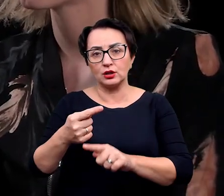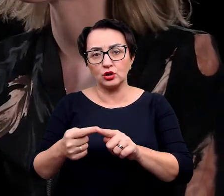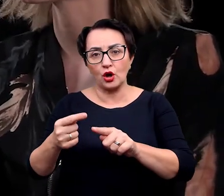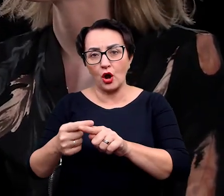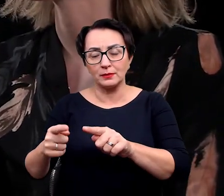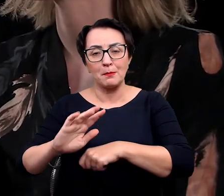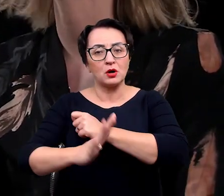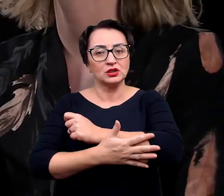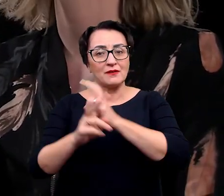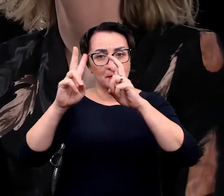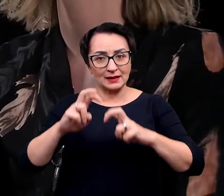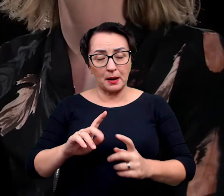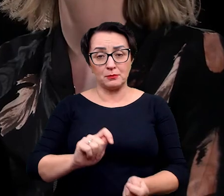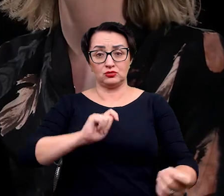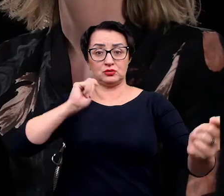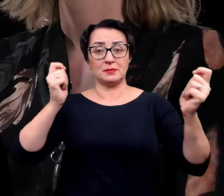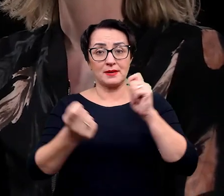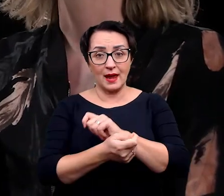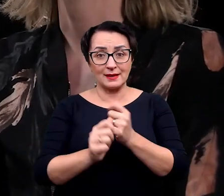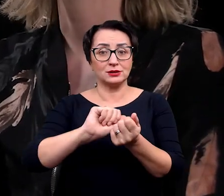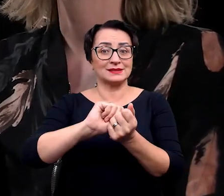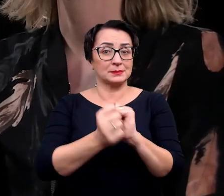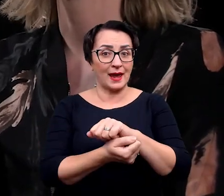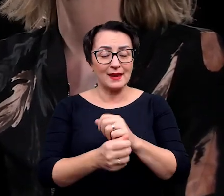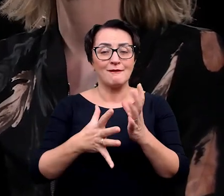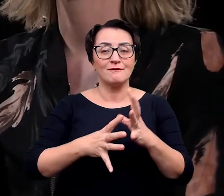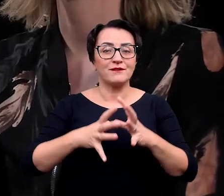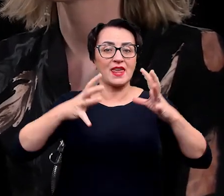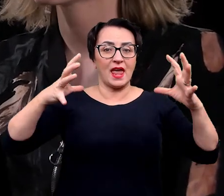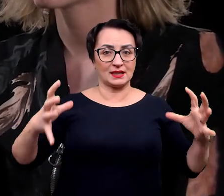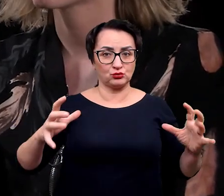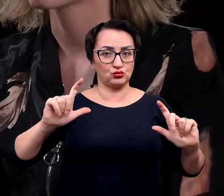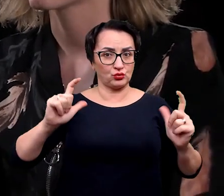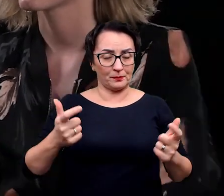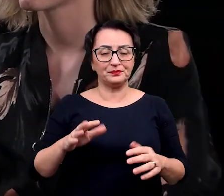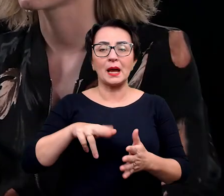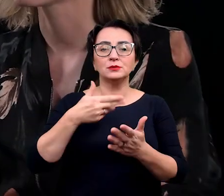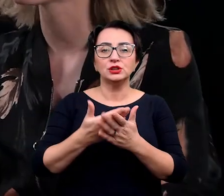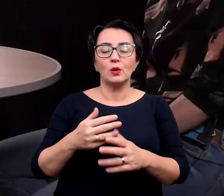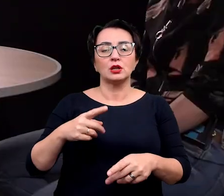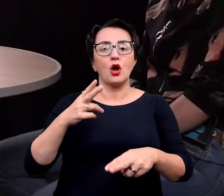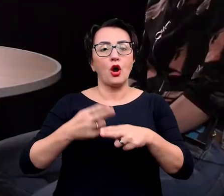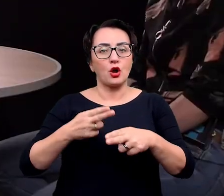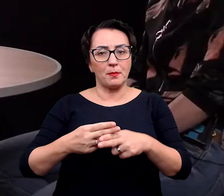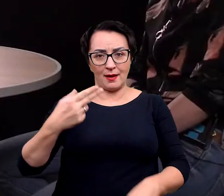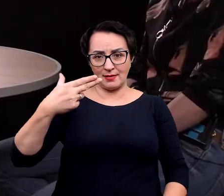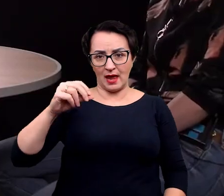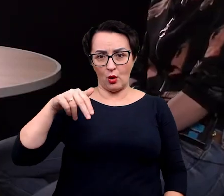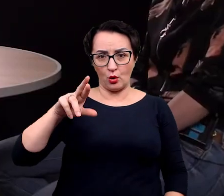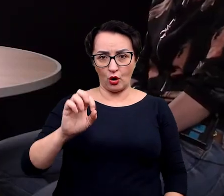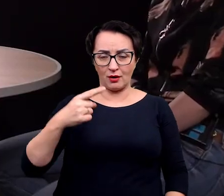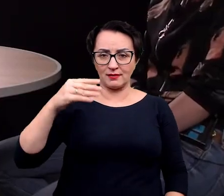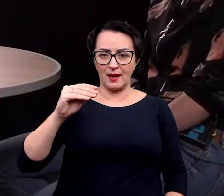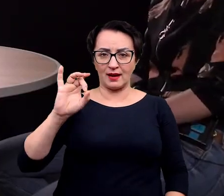przekuwają w większą całość. Na przykład w przypadku powstawania czy chorób neurodegeneracyjnych.